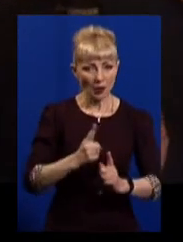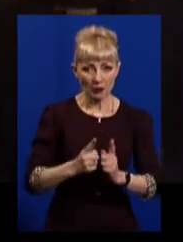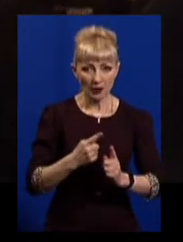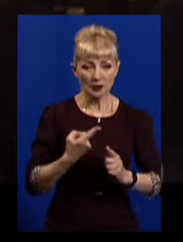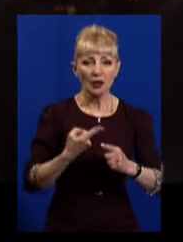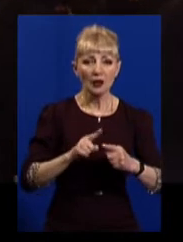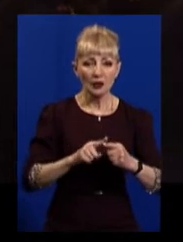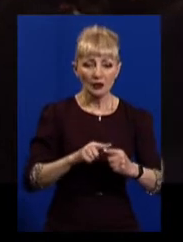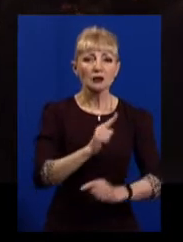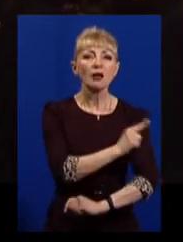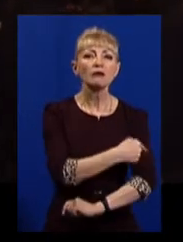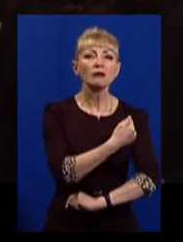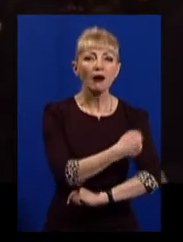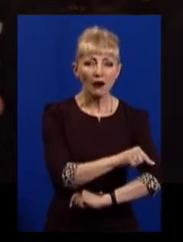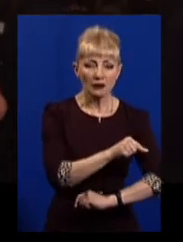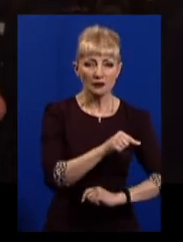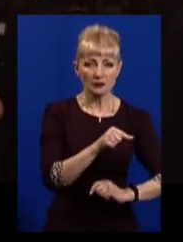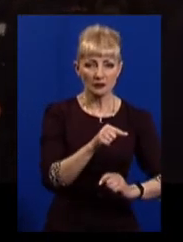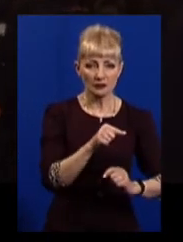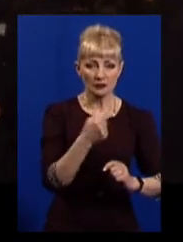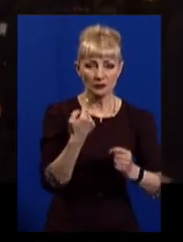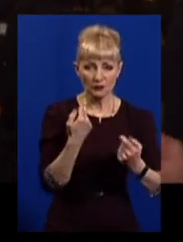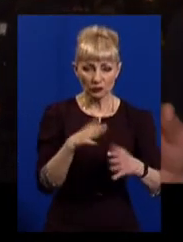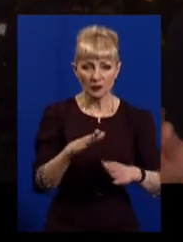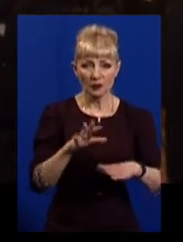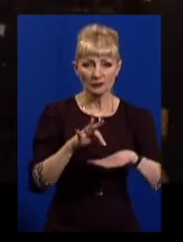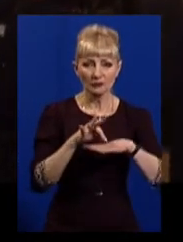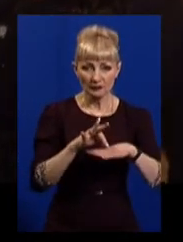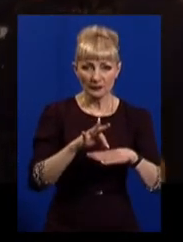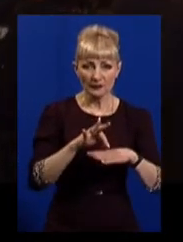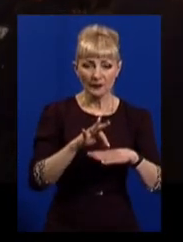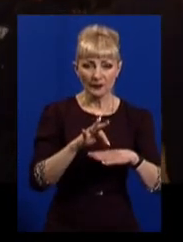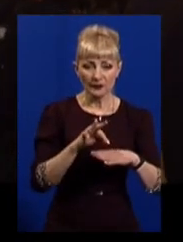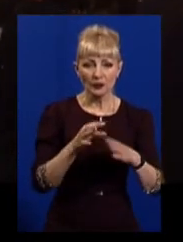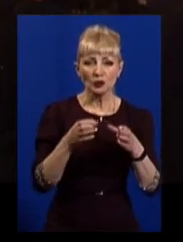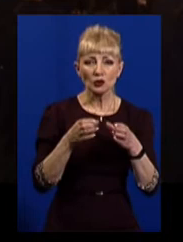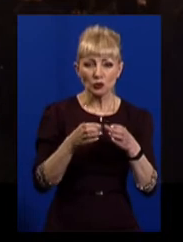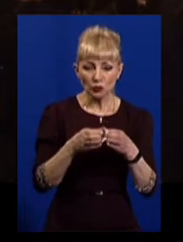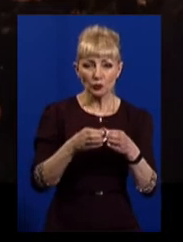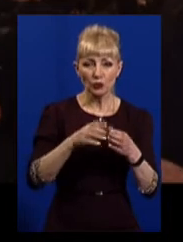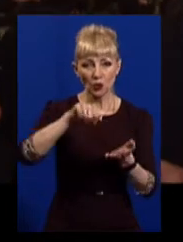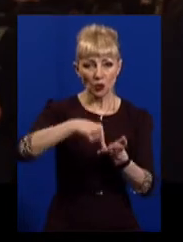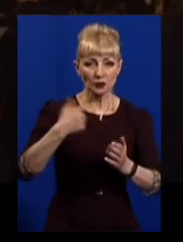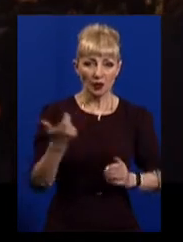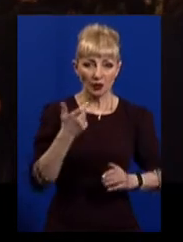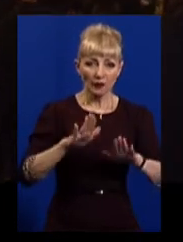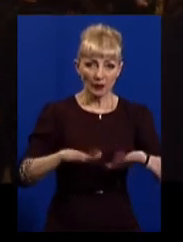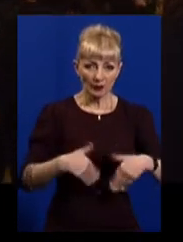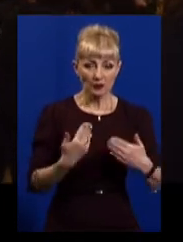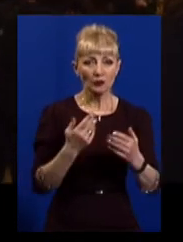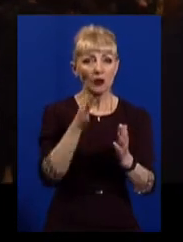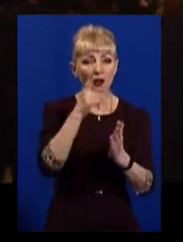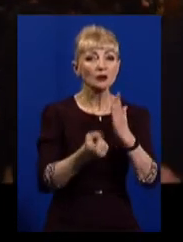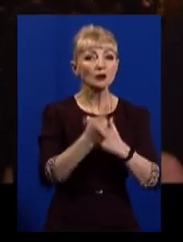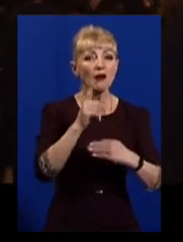санітарні органи міста Харкова, а потім, коли стало питання